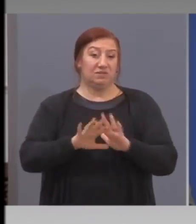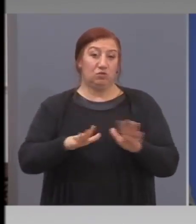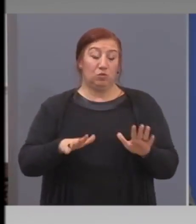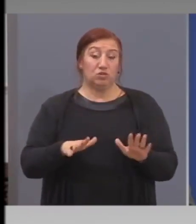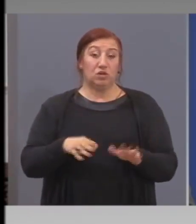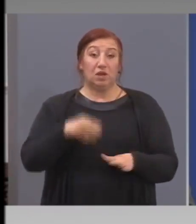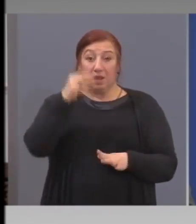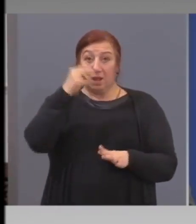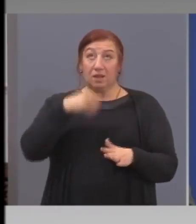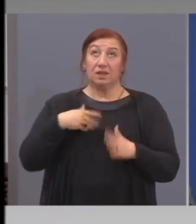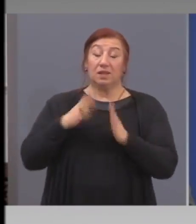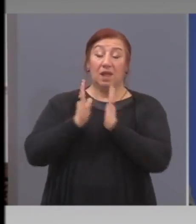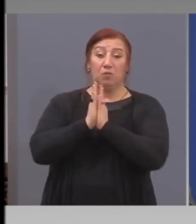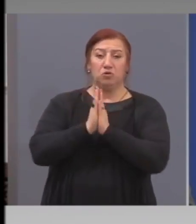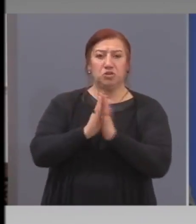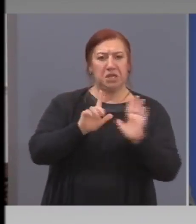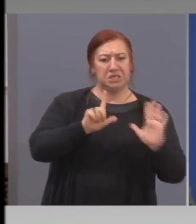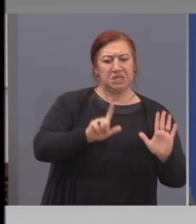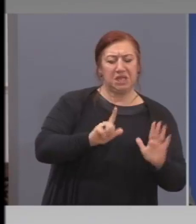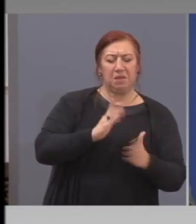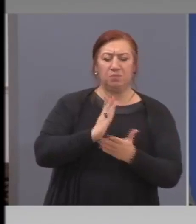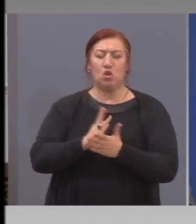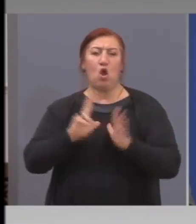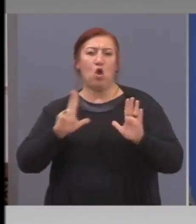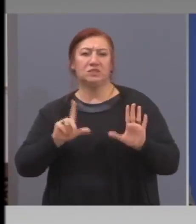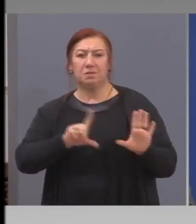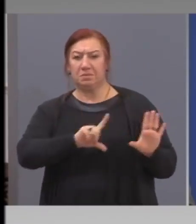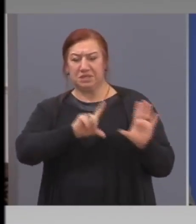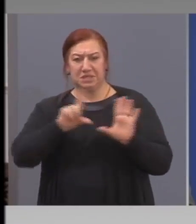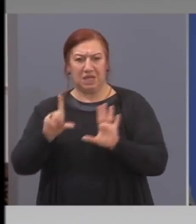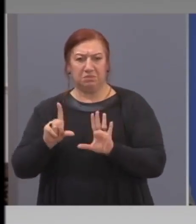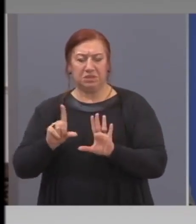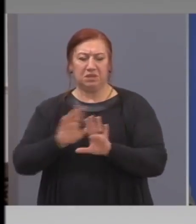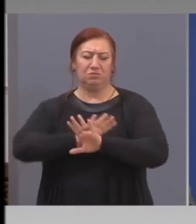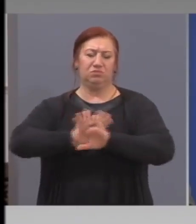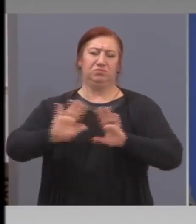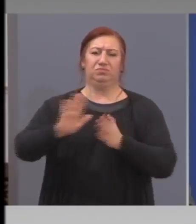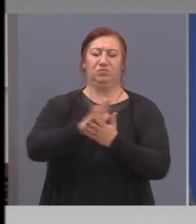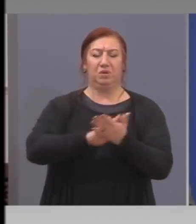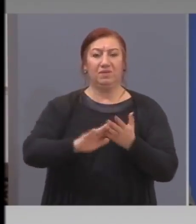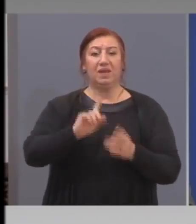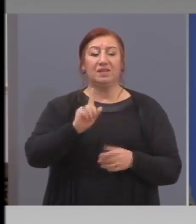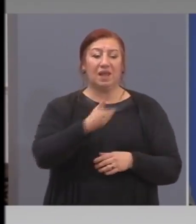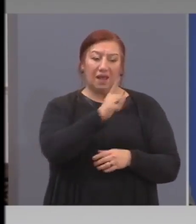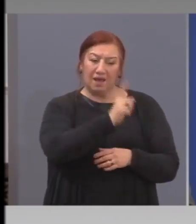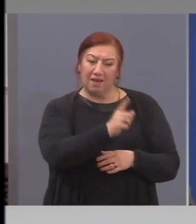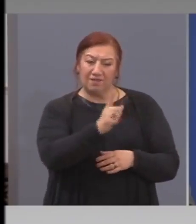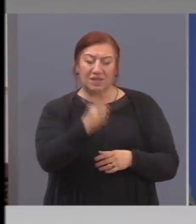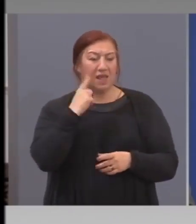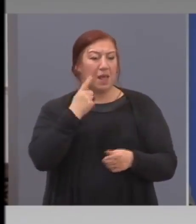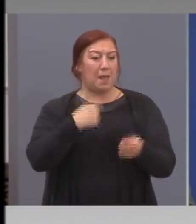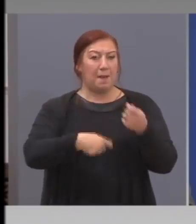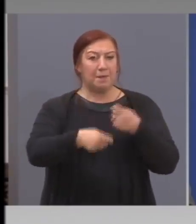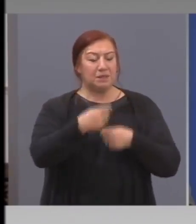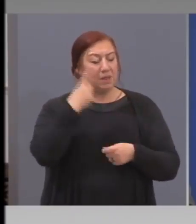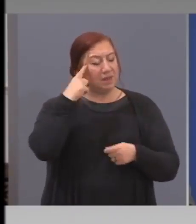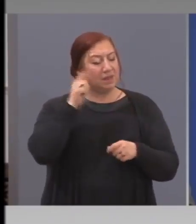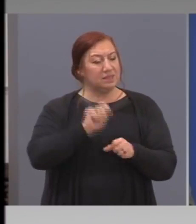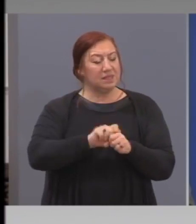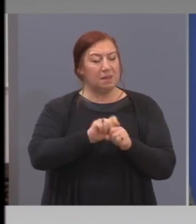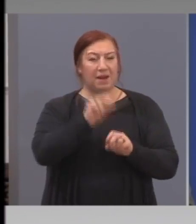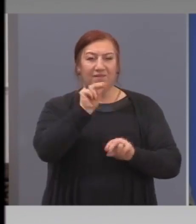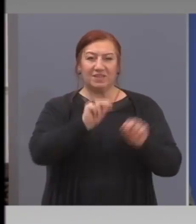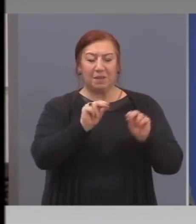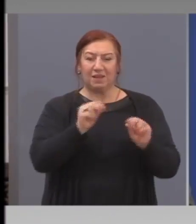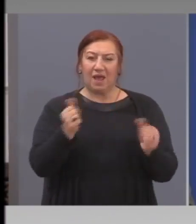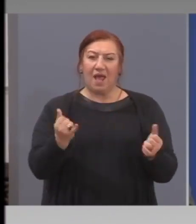7-8 седмици. И нека всеки бизнесмен да си направи добре сметката, дали с лека ръка се отказва от заятост и